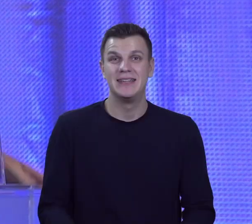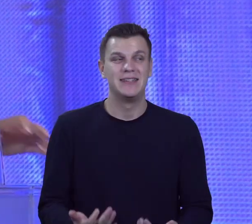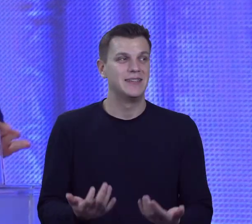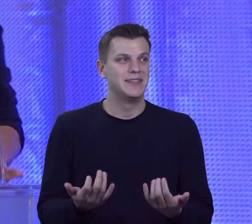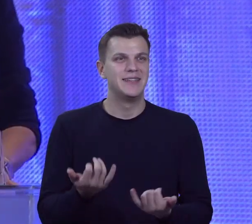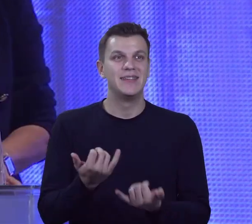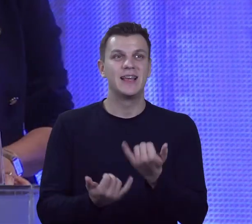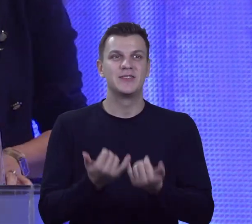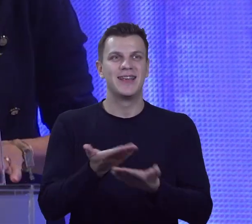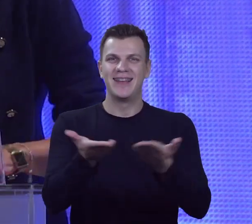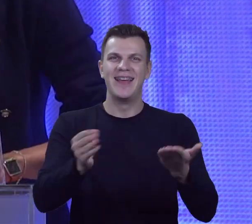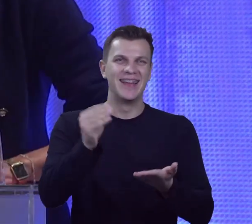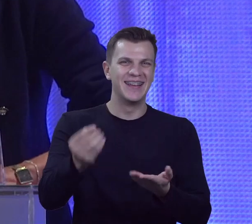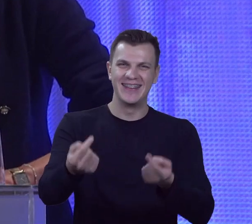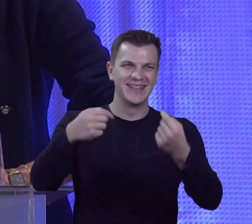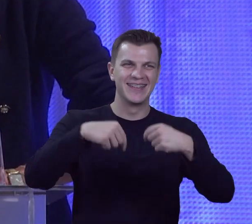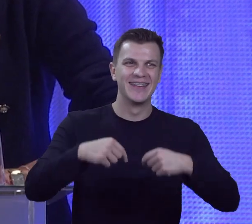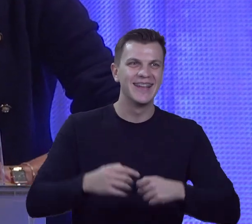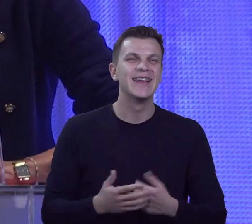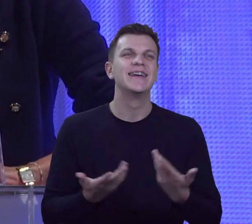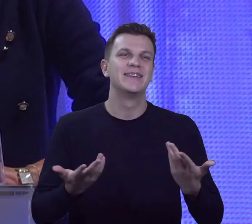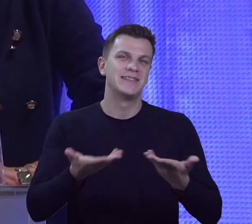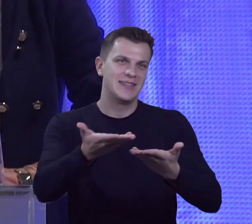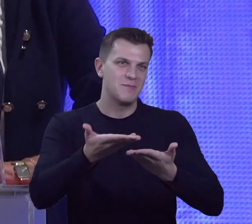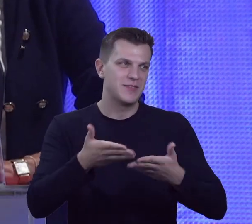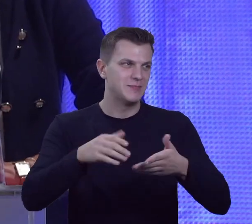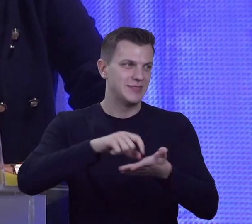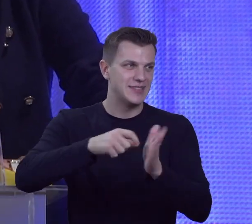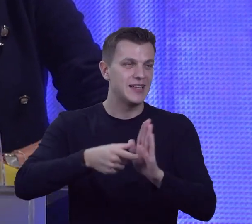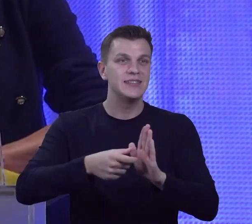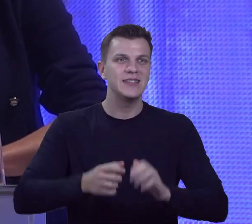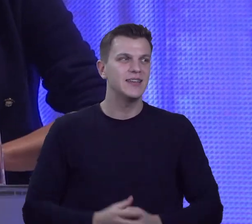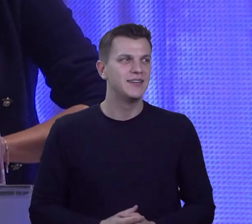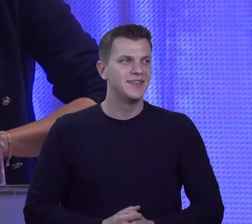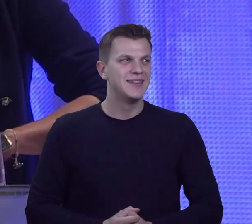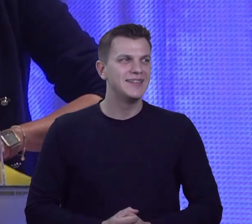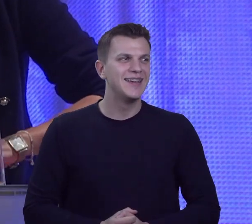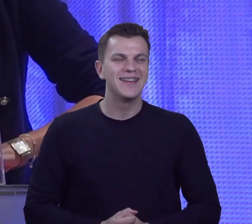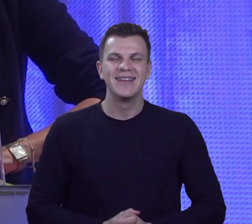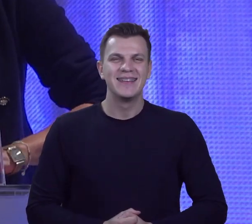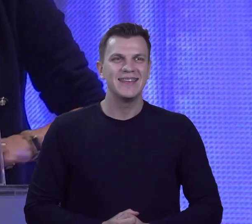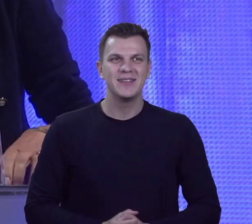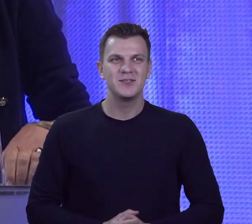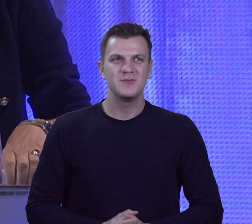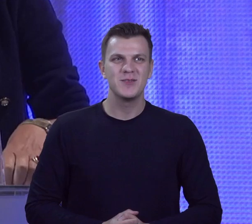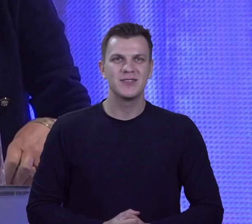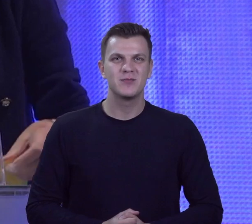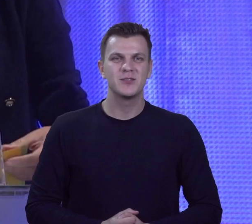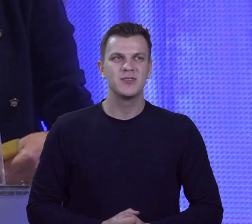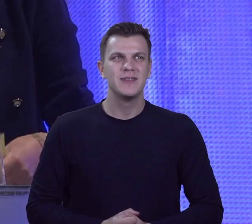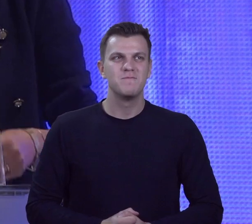dołączyli. Bardzo zapraszamy na salę, dlatego że to bardzo ważny moment. Przed nami panel